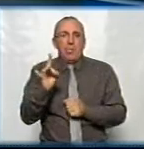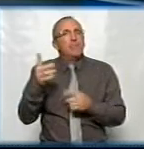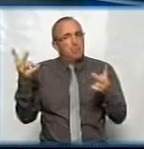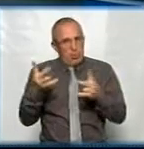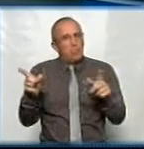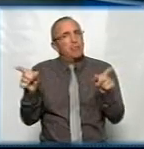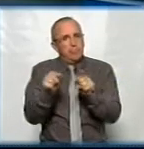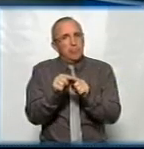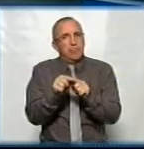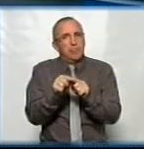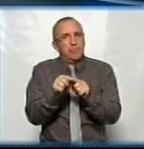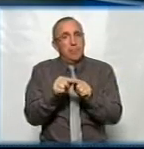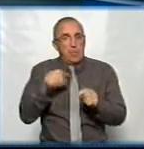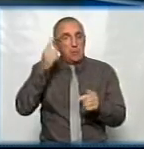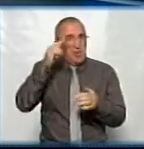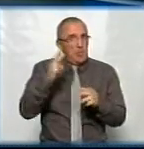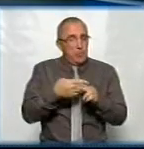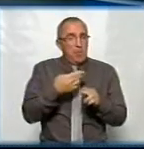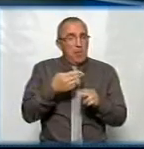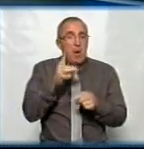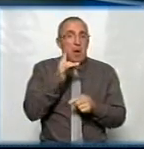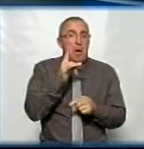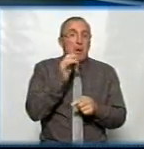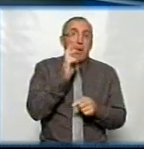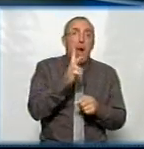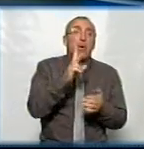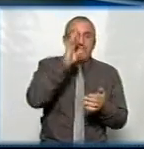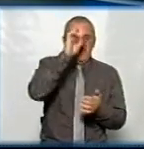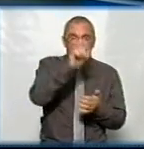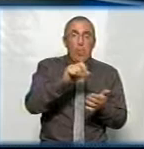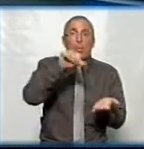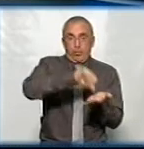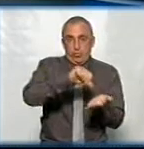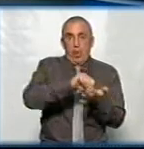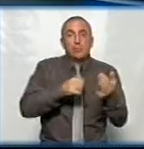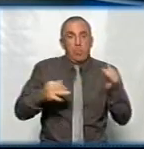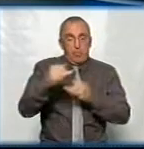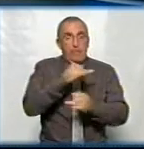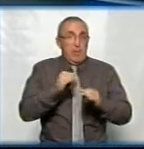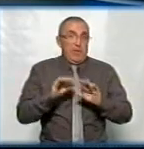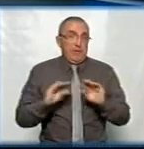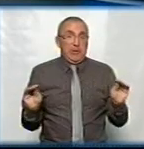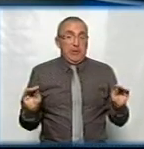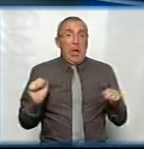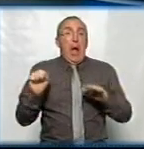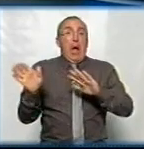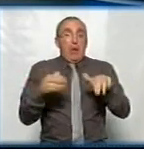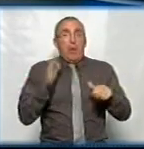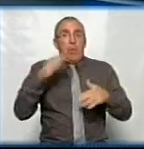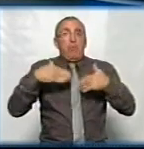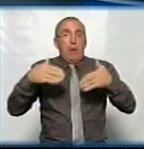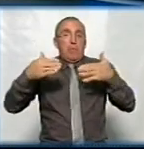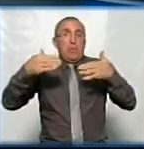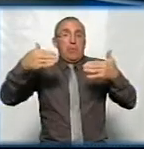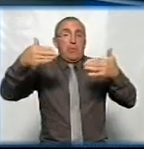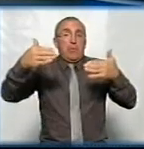архітектором. вони зробили це без, наскільки я розумію. Ні, ну, рак участвував. Обговорення, так. І все. А далі воно якось піде, піде,